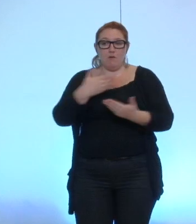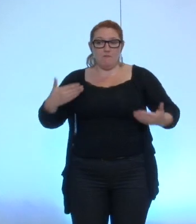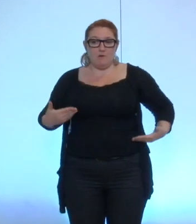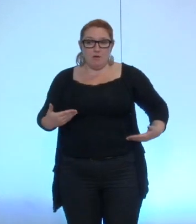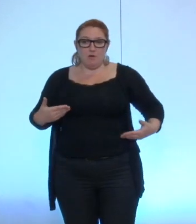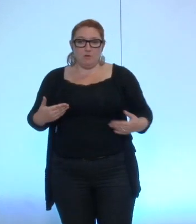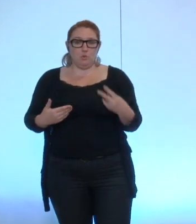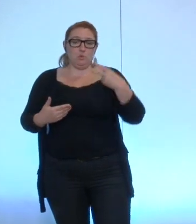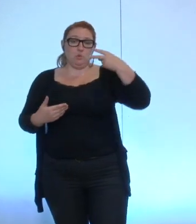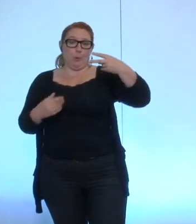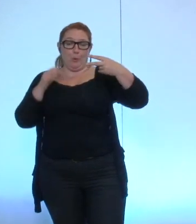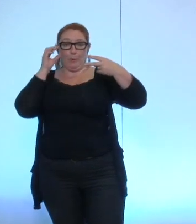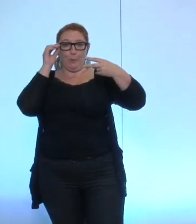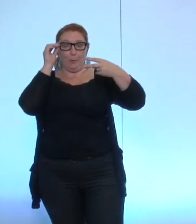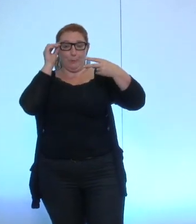termine par deux